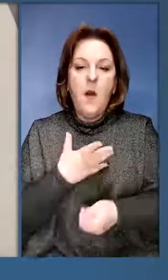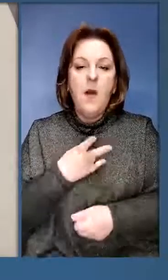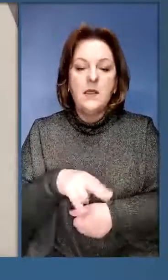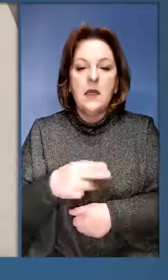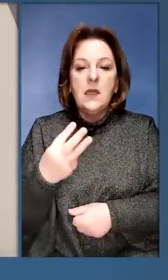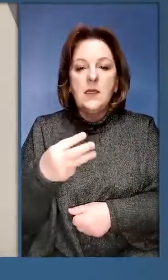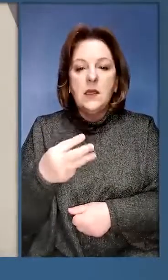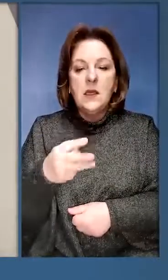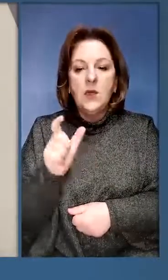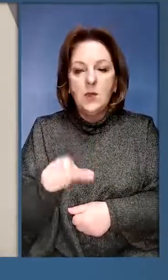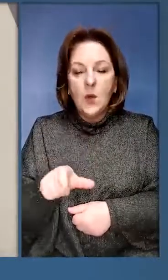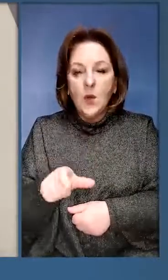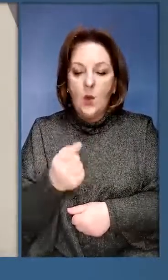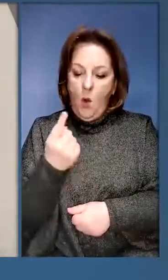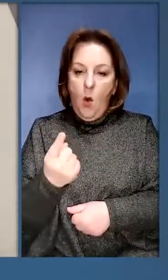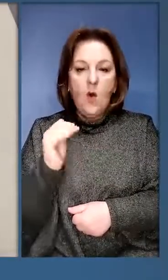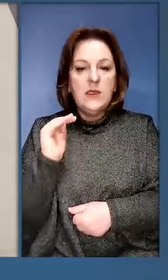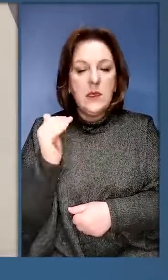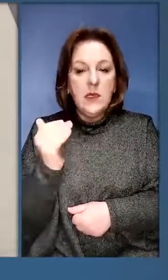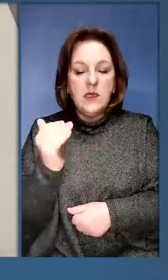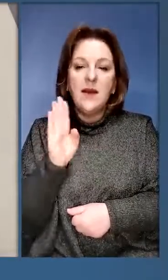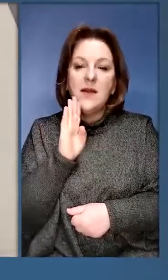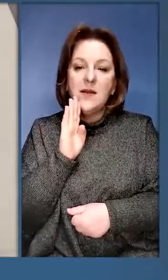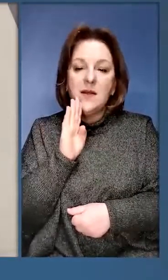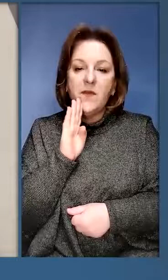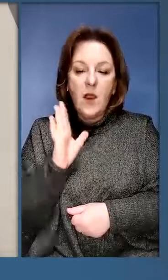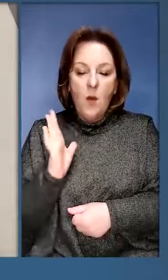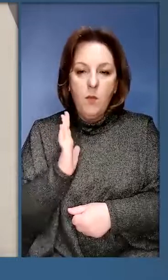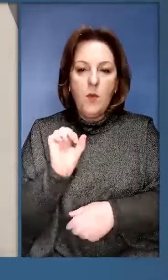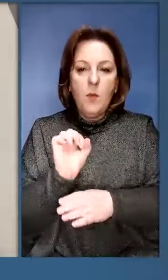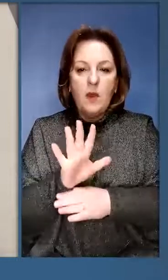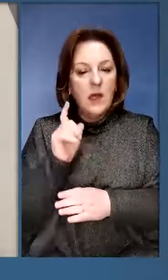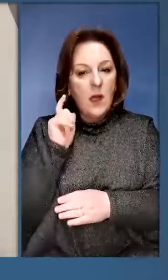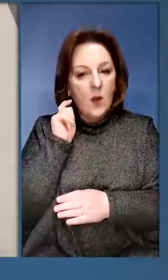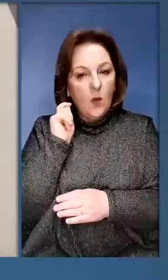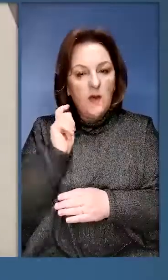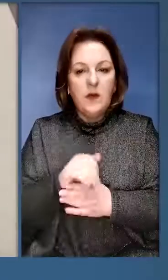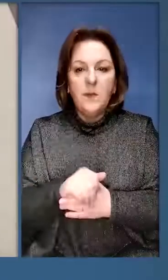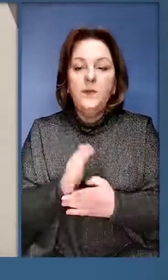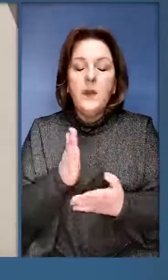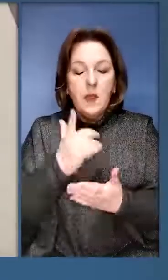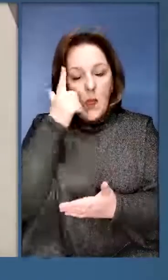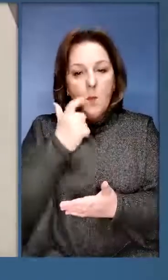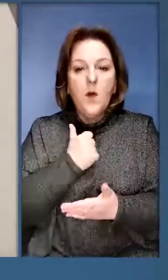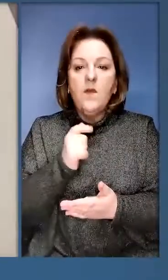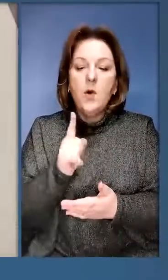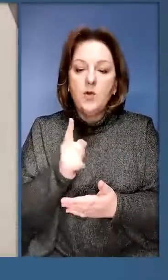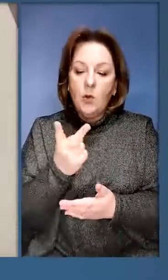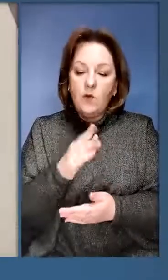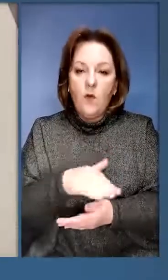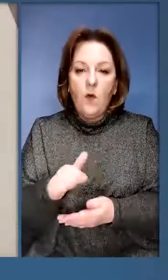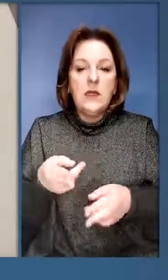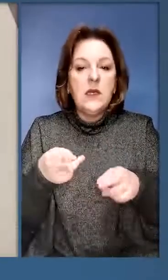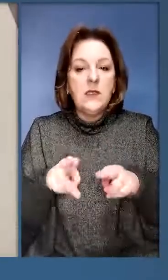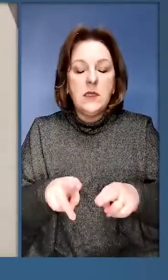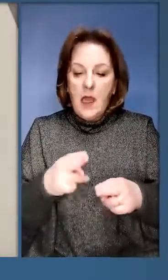загиблих 30 людей, в тому числі одна дитина, дівчинка, їй було 15 років. Є повідомлення про